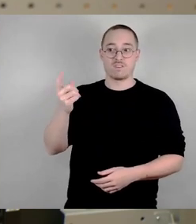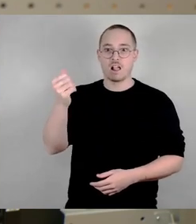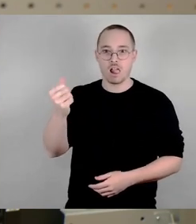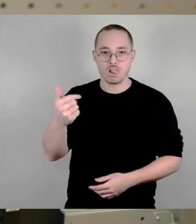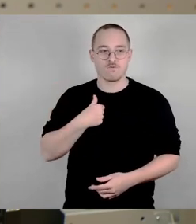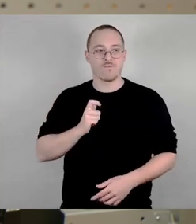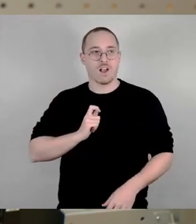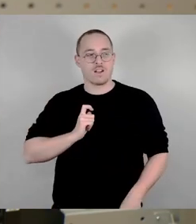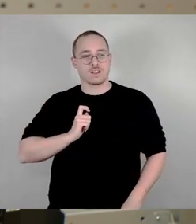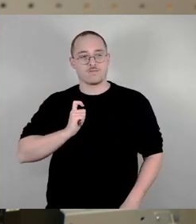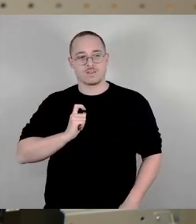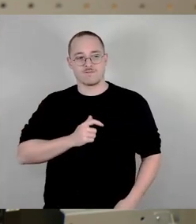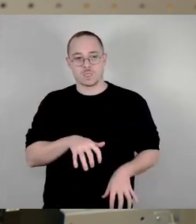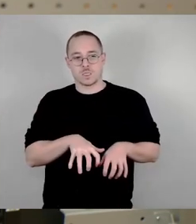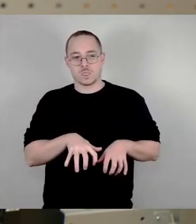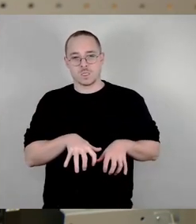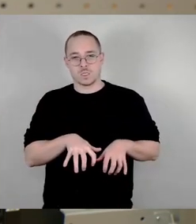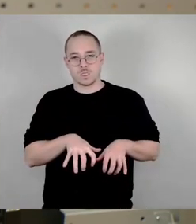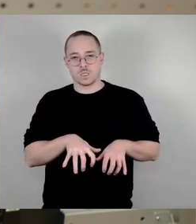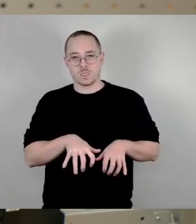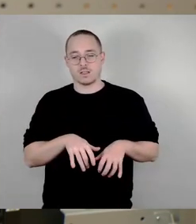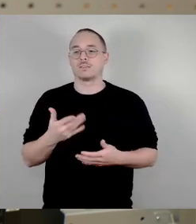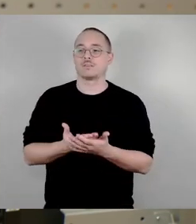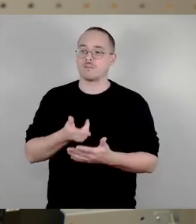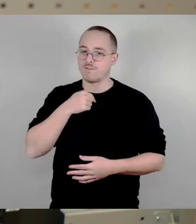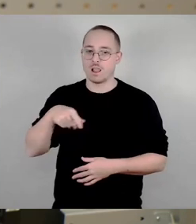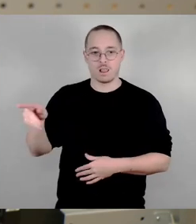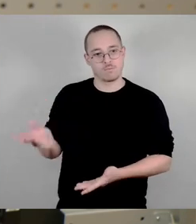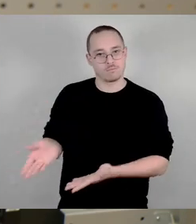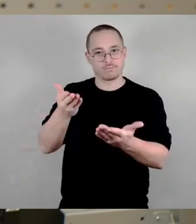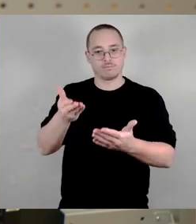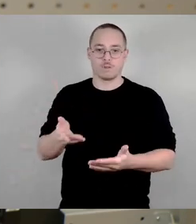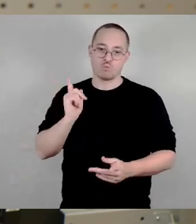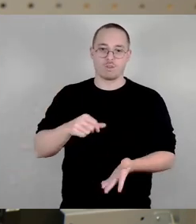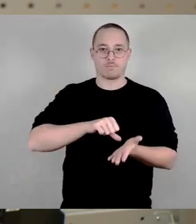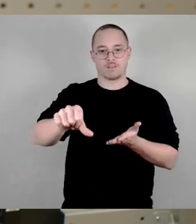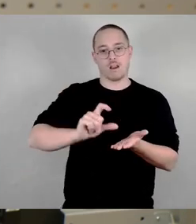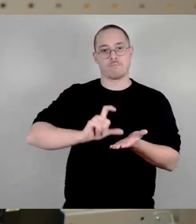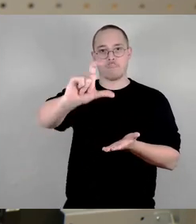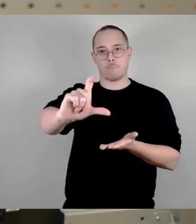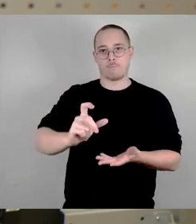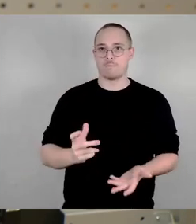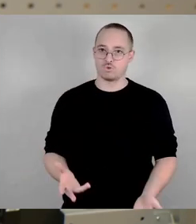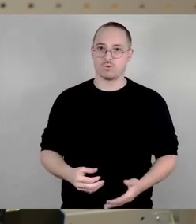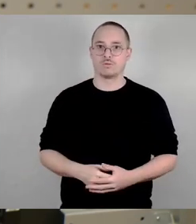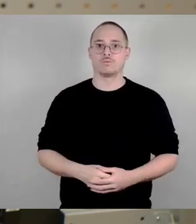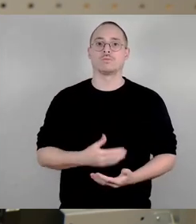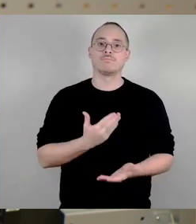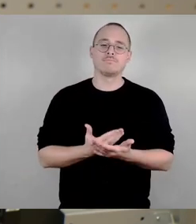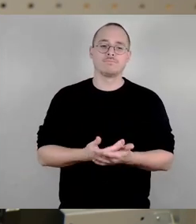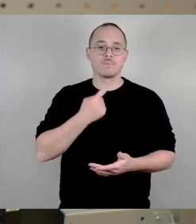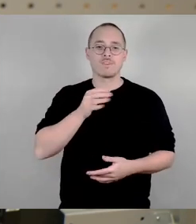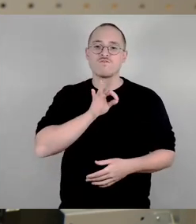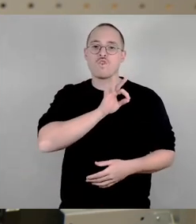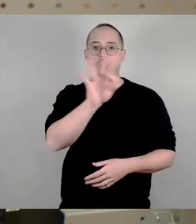Und ich bin eigentlich wirklich für den kleinen Mann und die kleinen Frau, die Grundsteuer bezahlen muss. Und wenn das ein bisschen weniger wird, dann